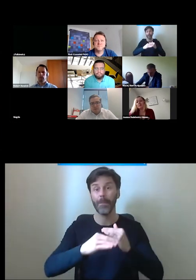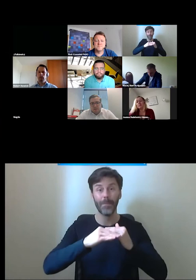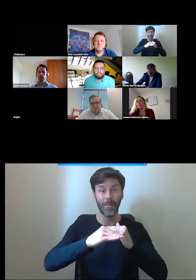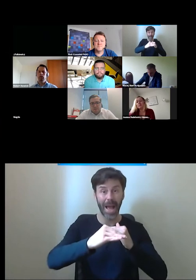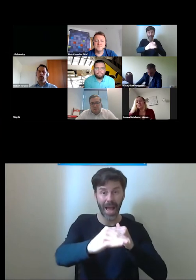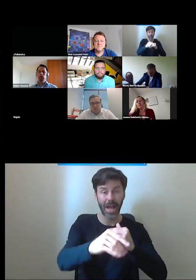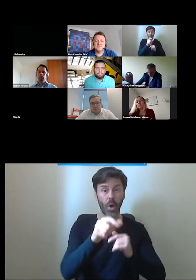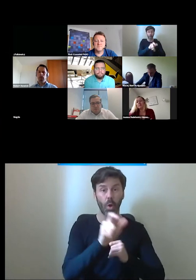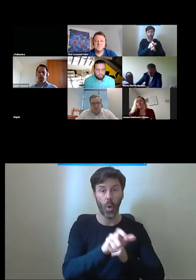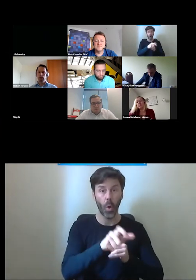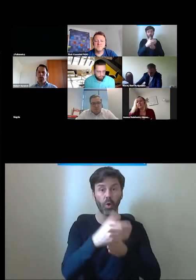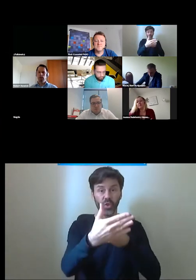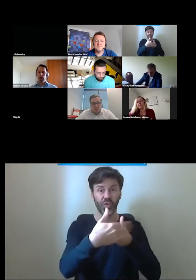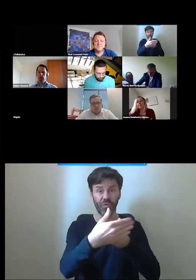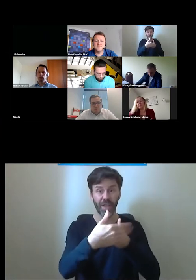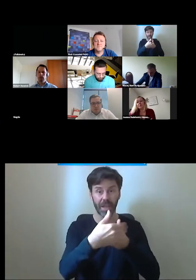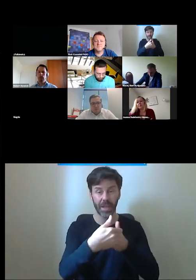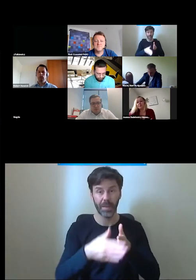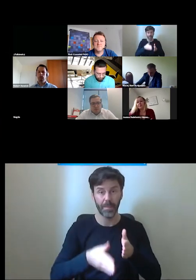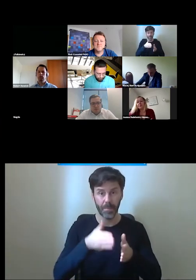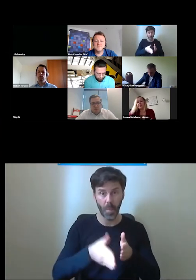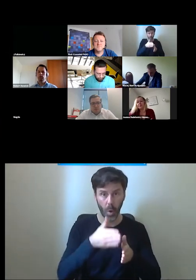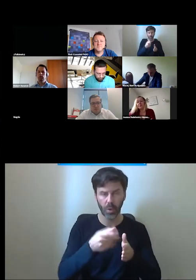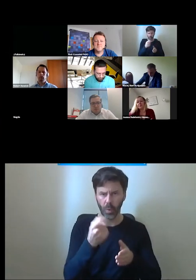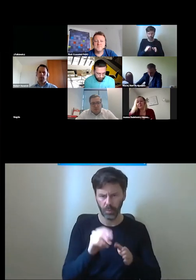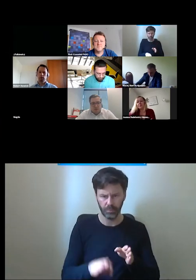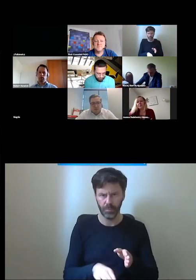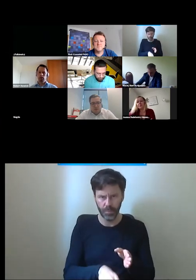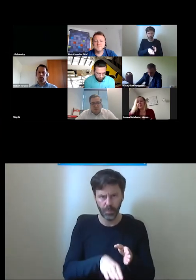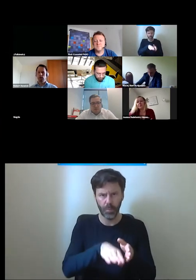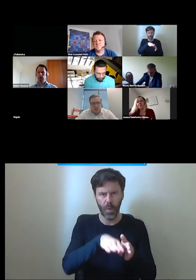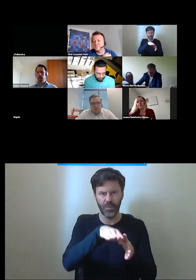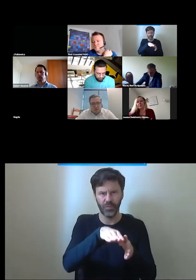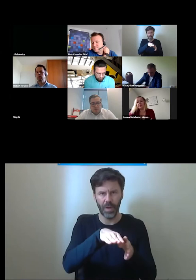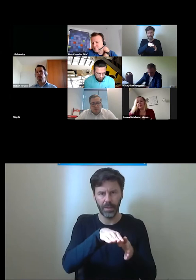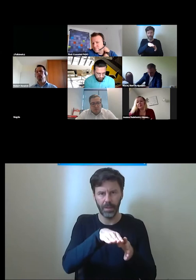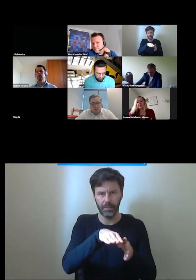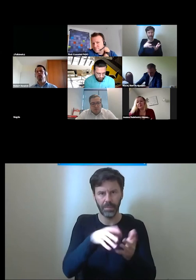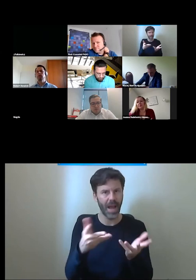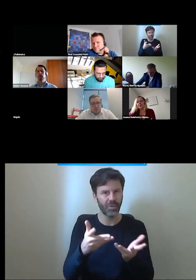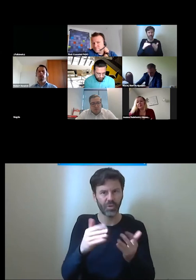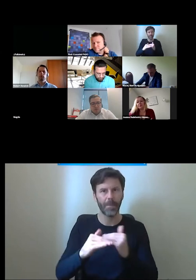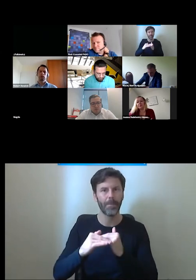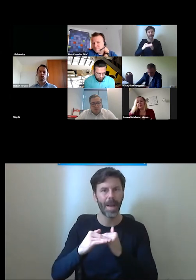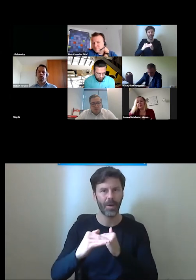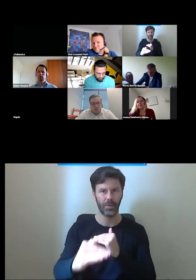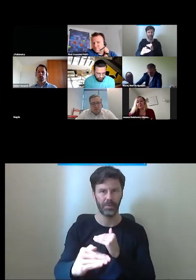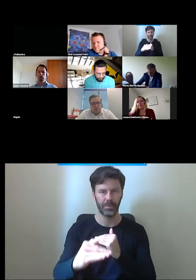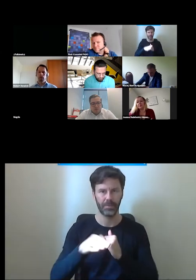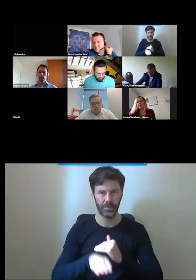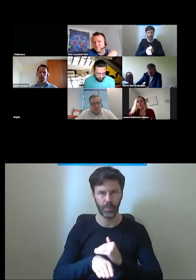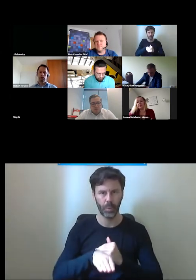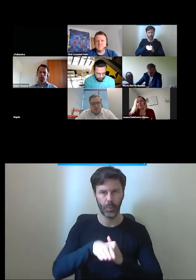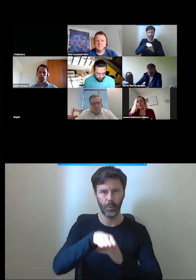do pociągu znajdują się takie podwyższenia które znaczy na które osoby na wózkach mogą swobodnie